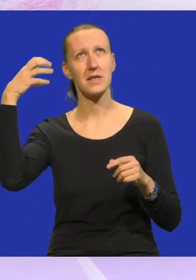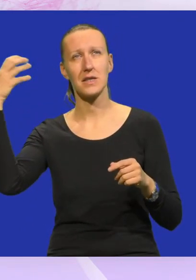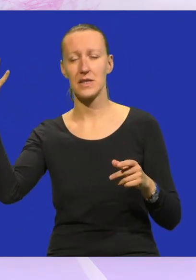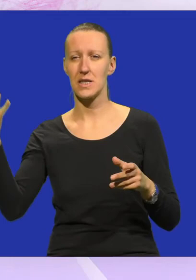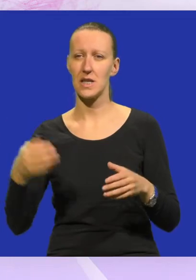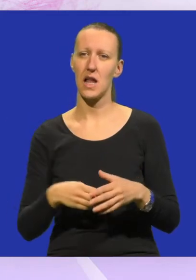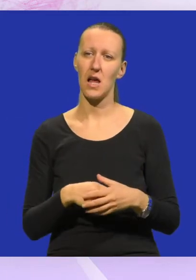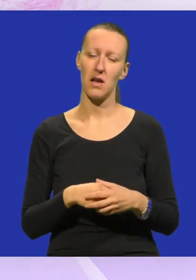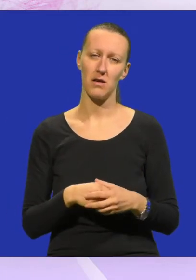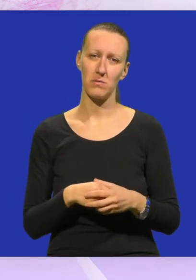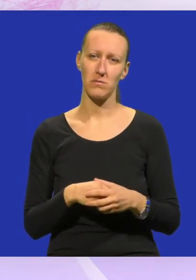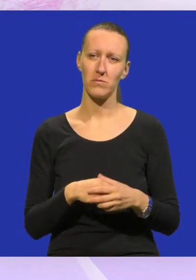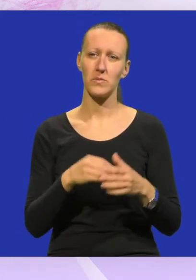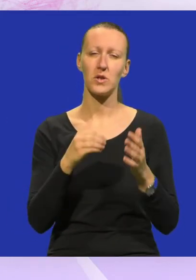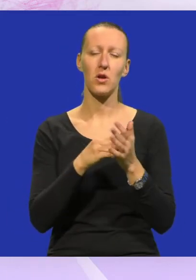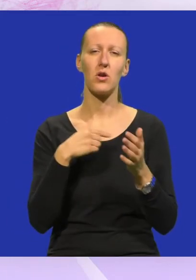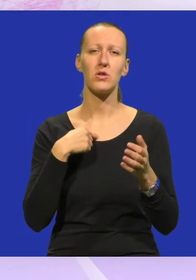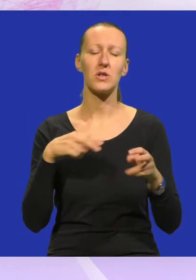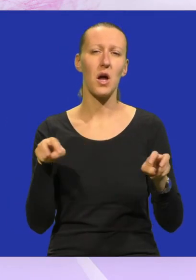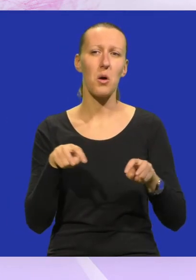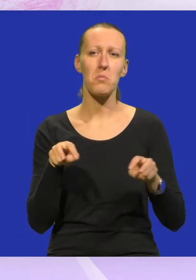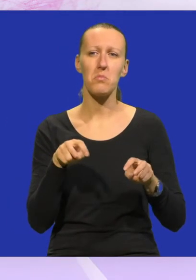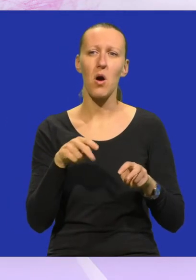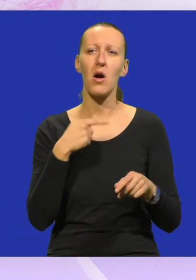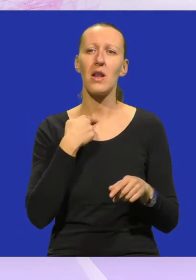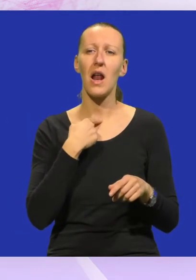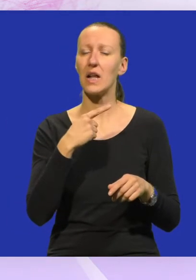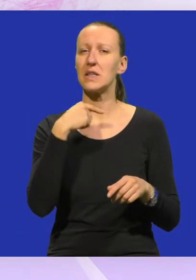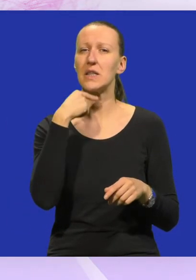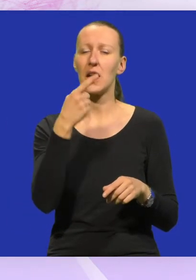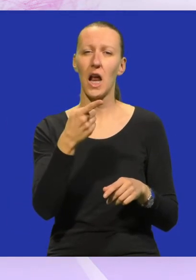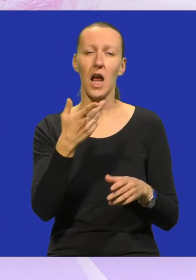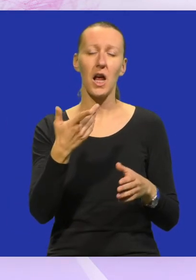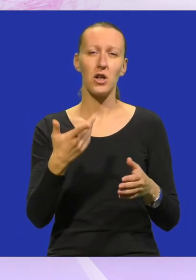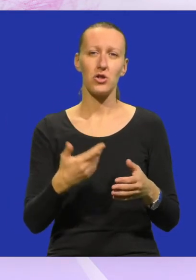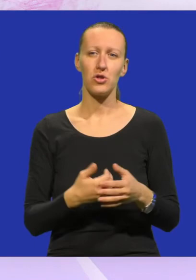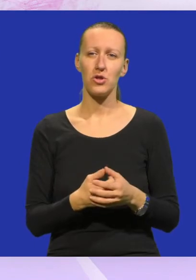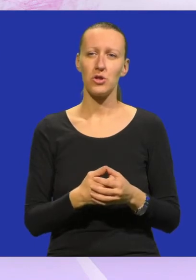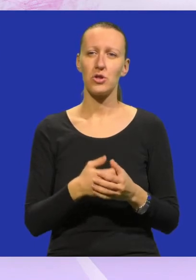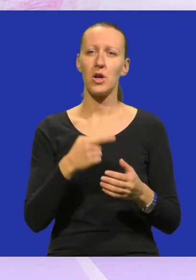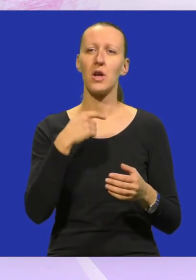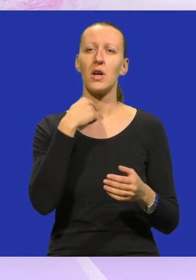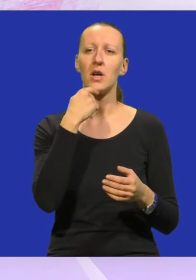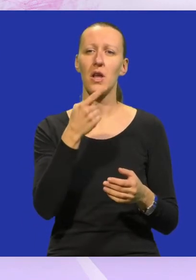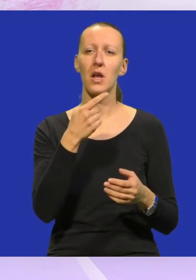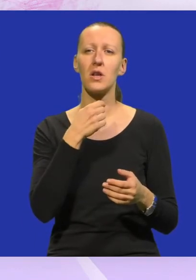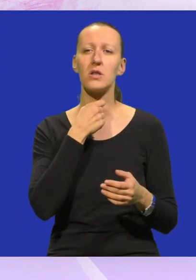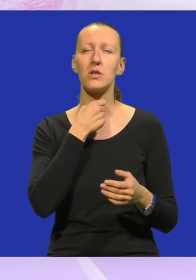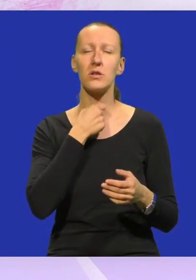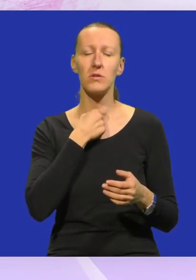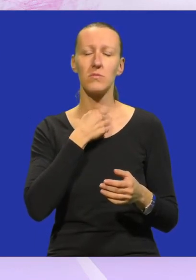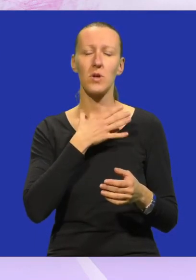Još se bojim nagla sreći, riječ u krlu